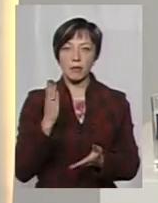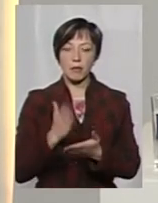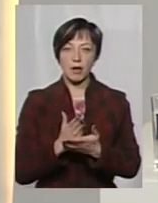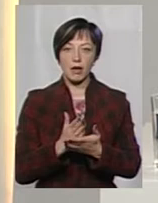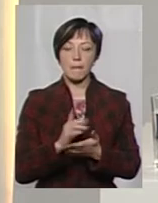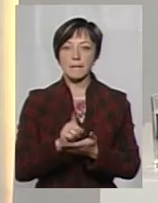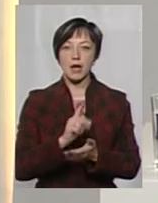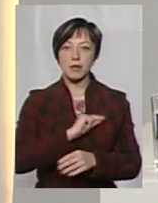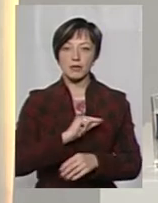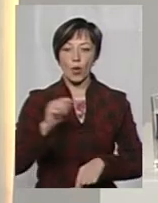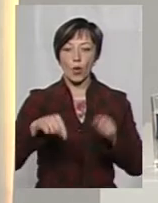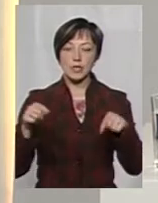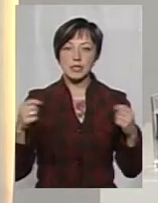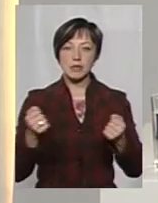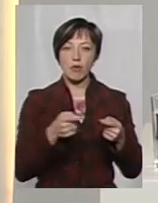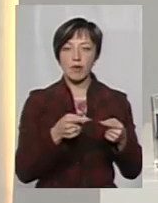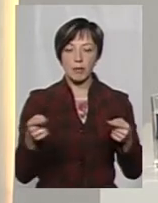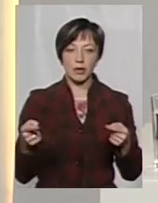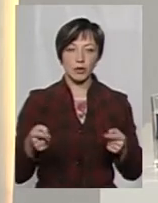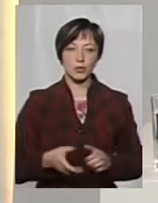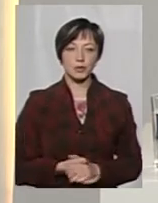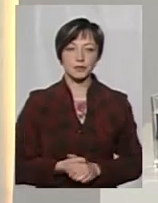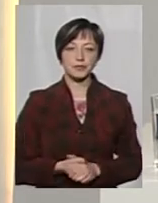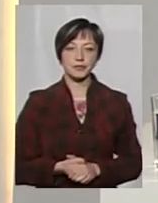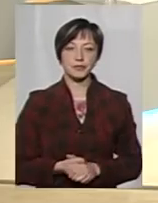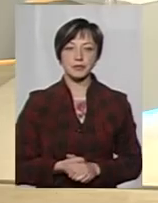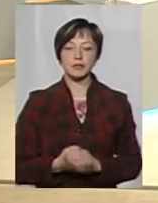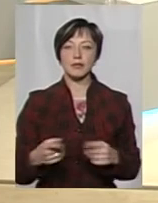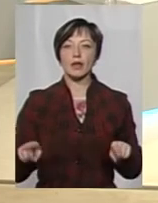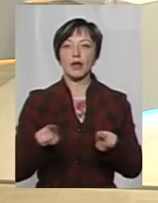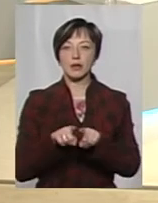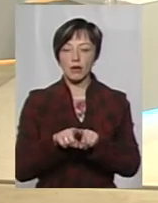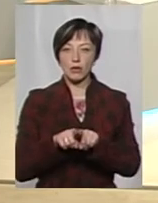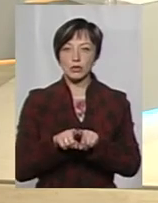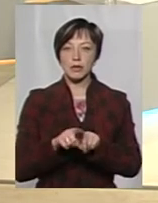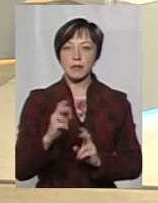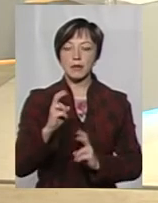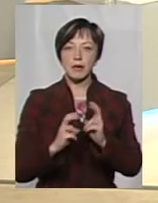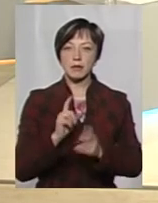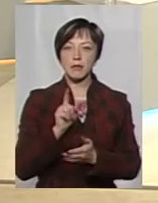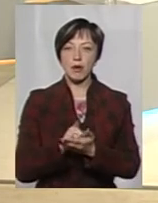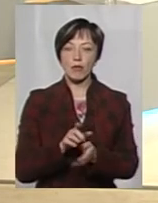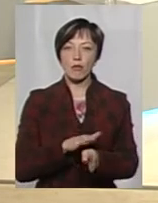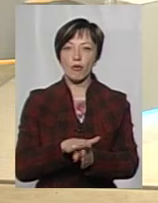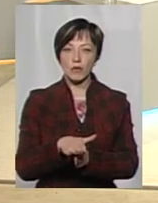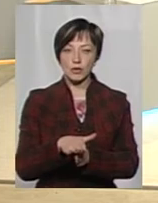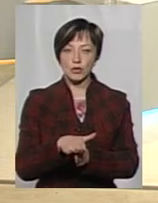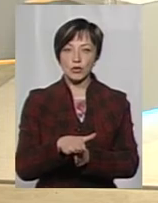працювати в осінньо-зимовий період. А також підприємства мають повністю